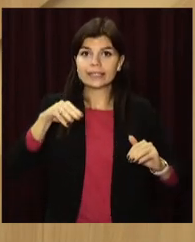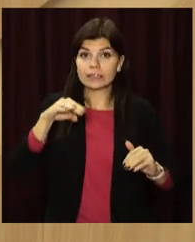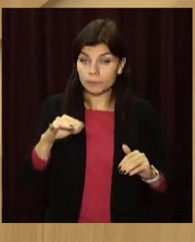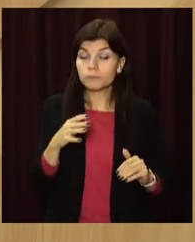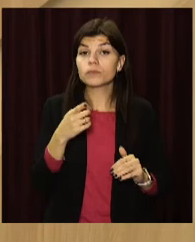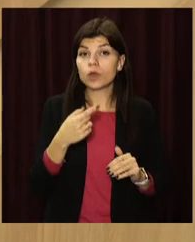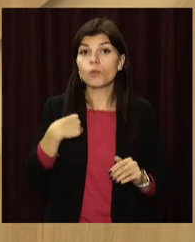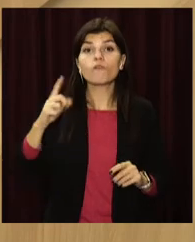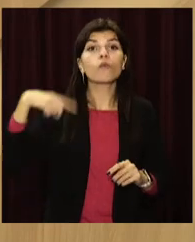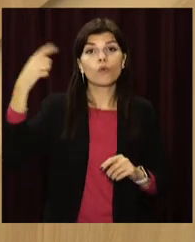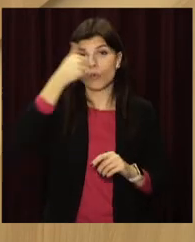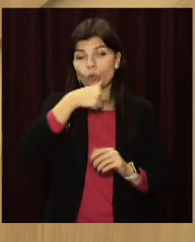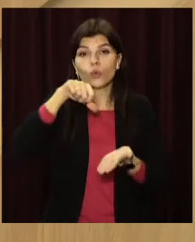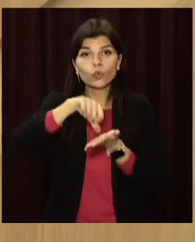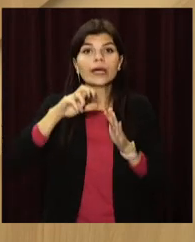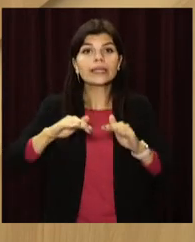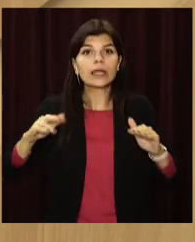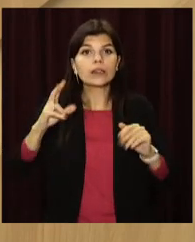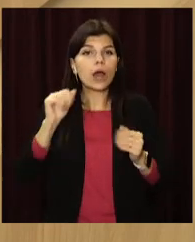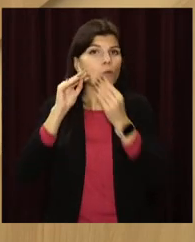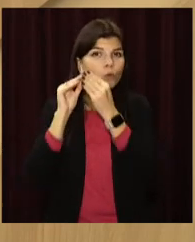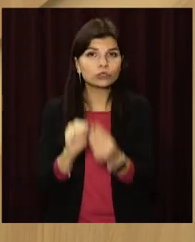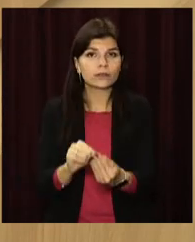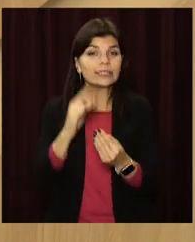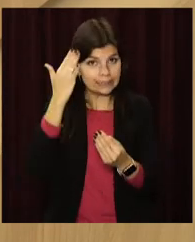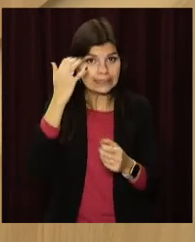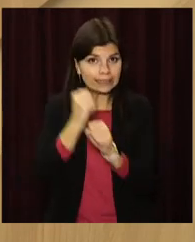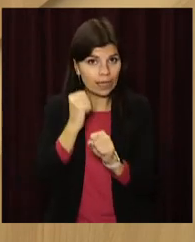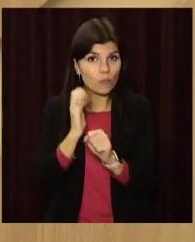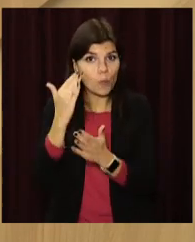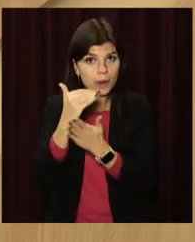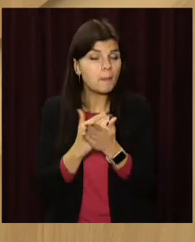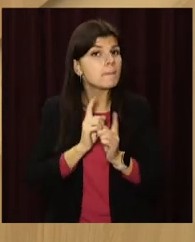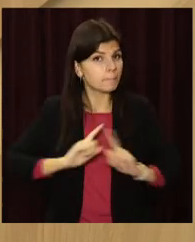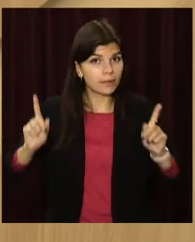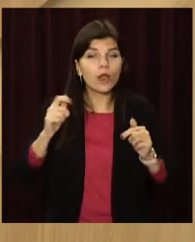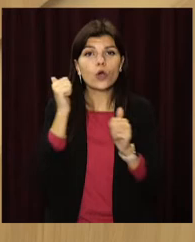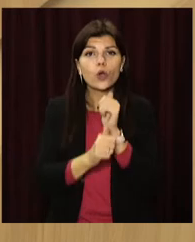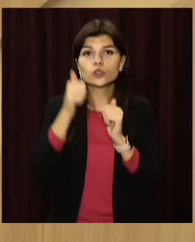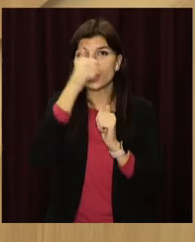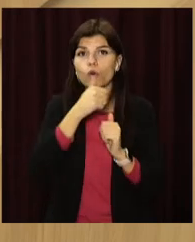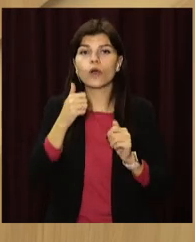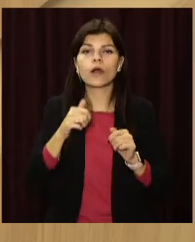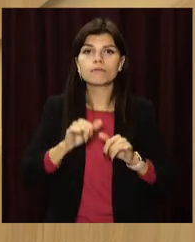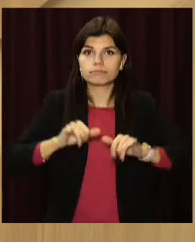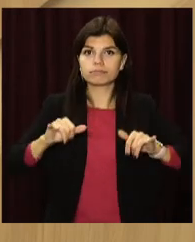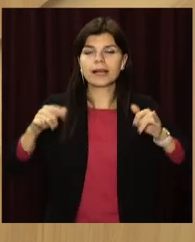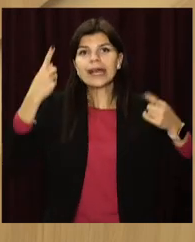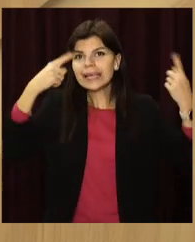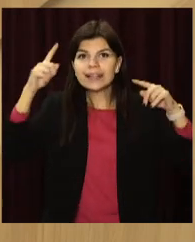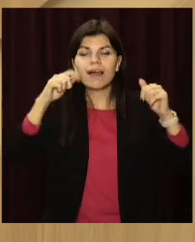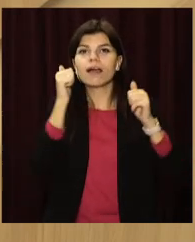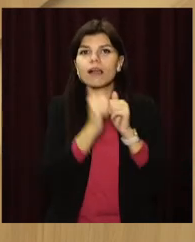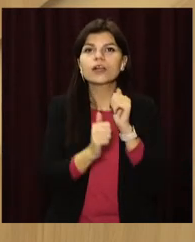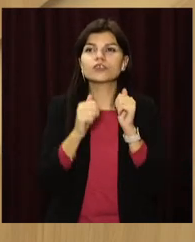впроваджувати бюджет участі діти на постійній основі. Кожним роком росте кількість проєктів, з кожним